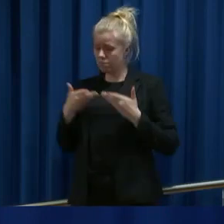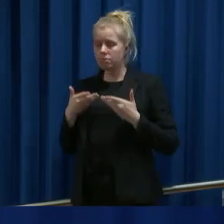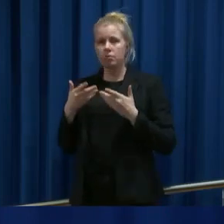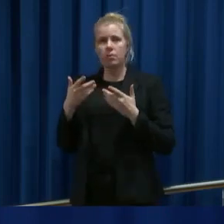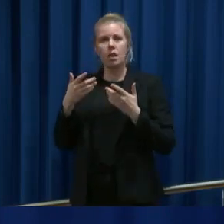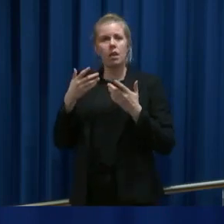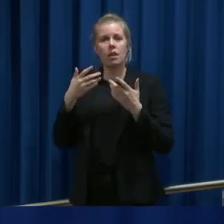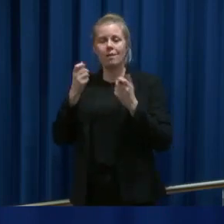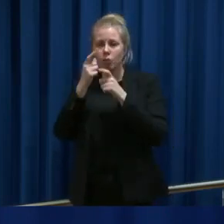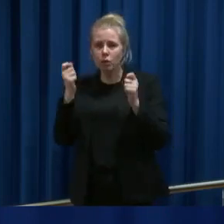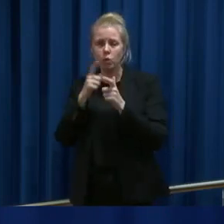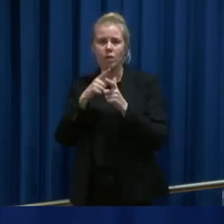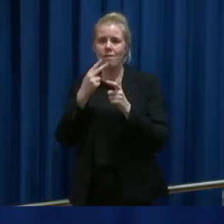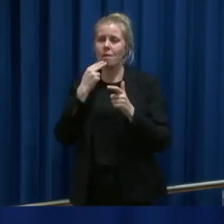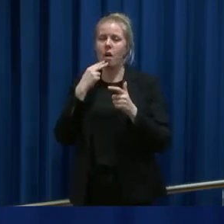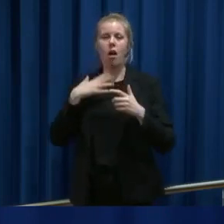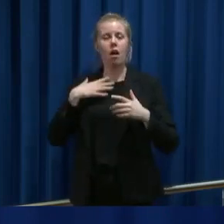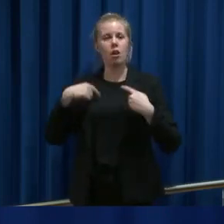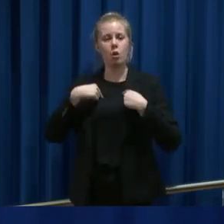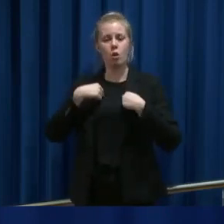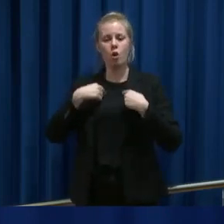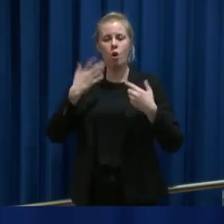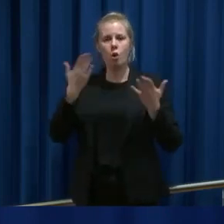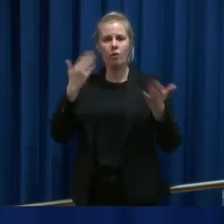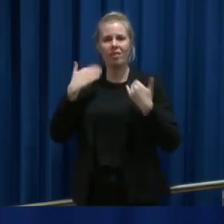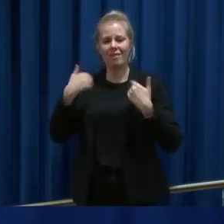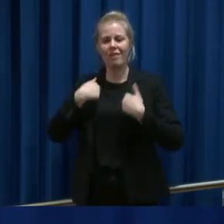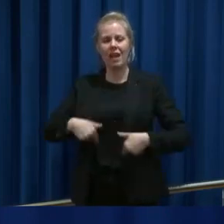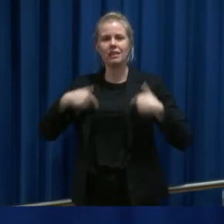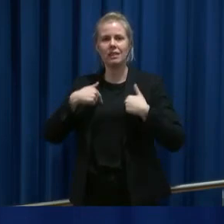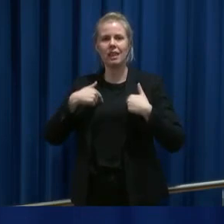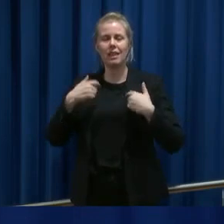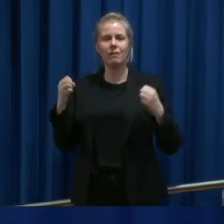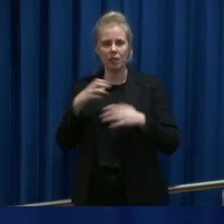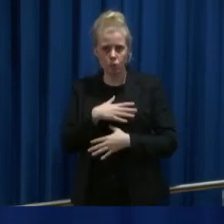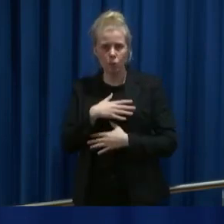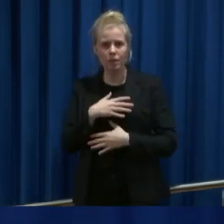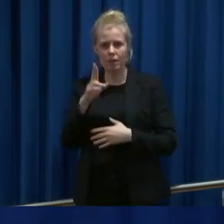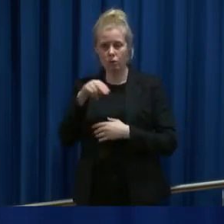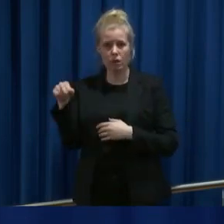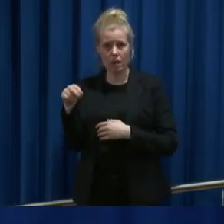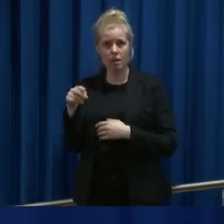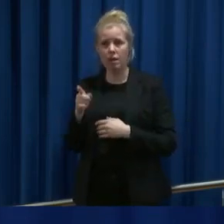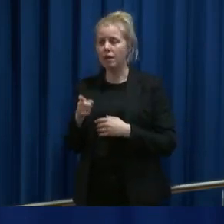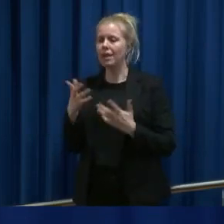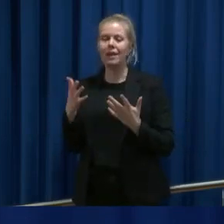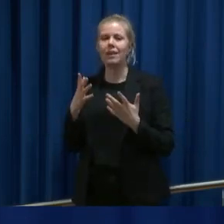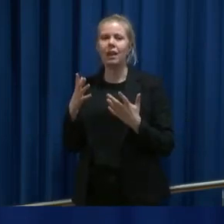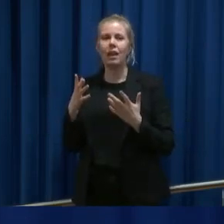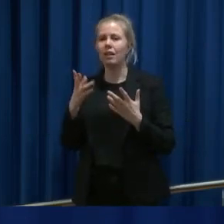har luftveissykdom i Norge. Det vil ikke være testet, de som rapporterer inn selvfølgelig så det er ikke